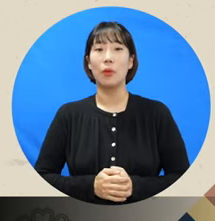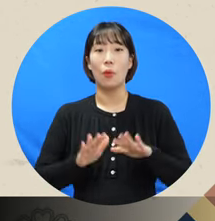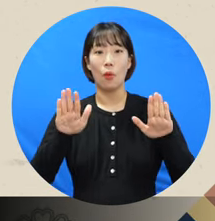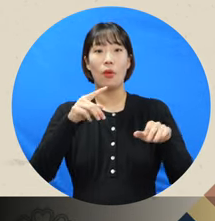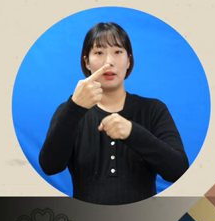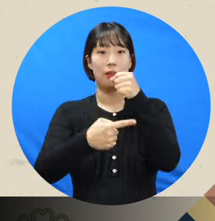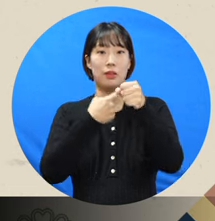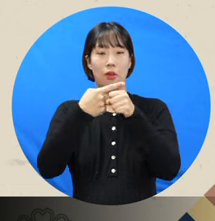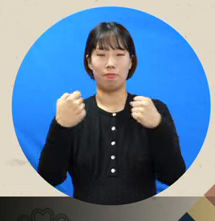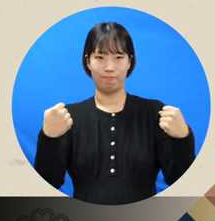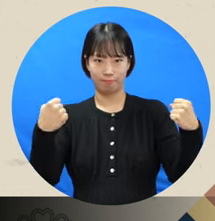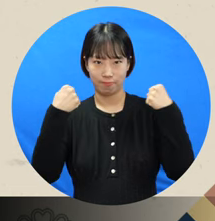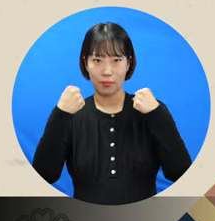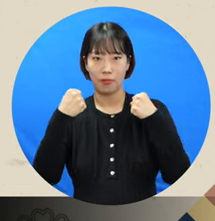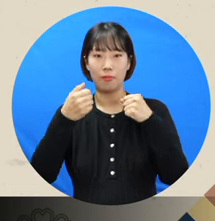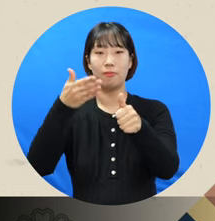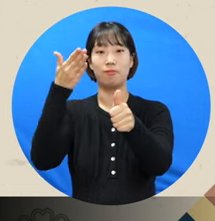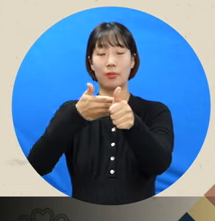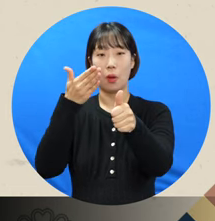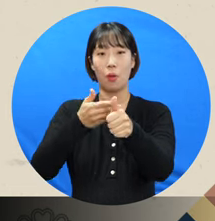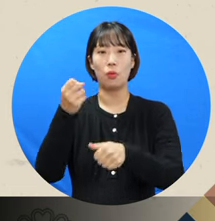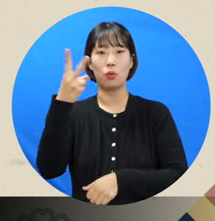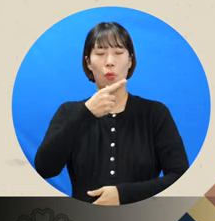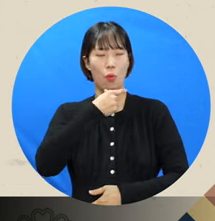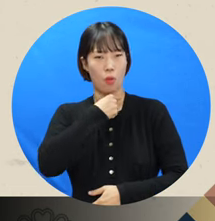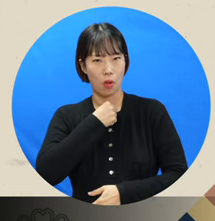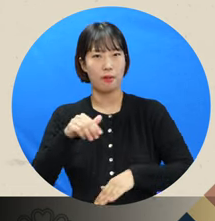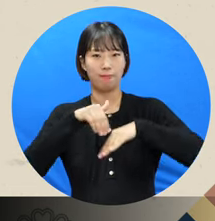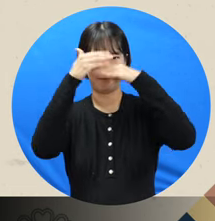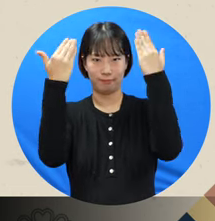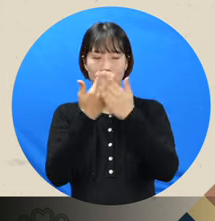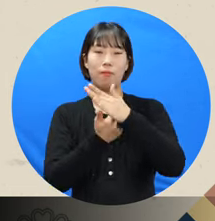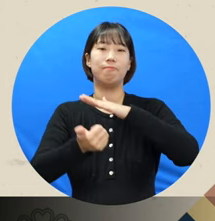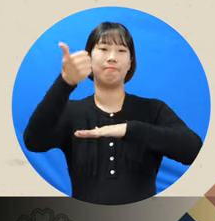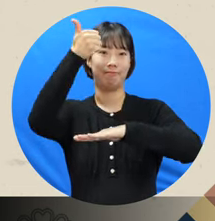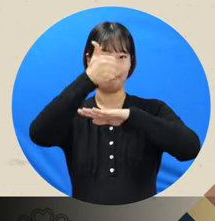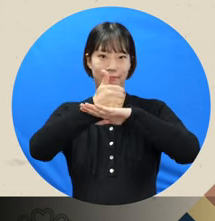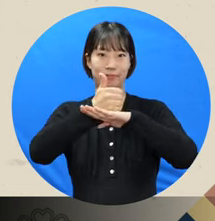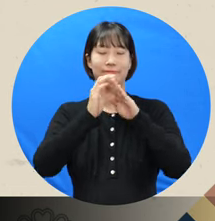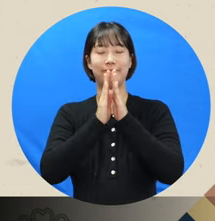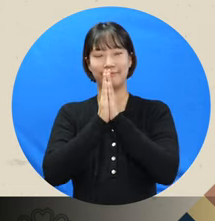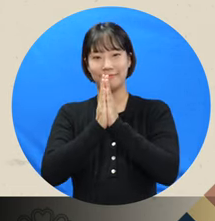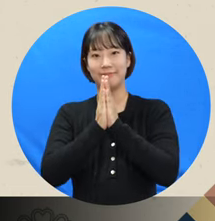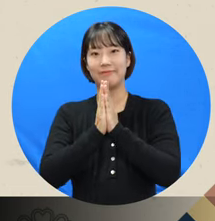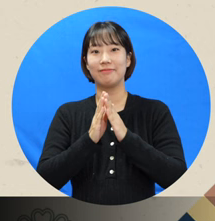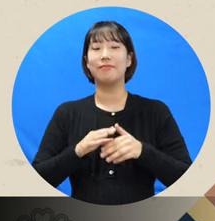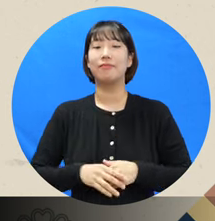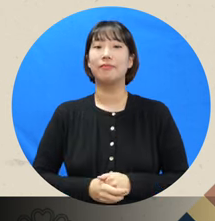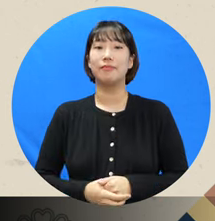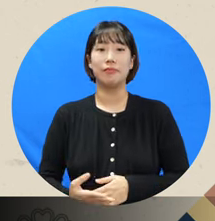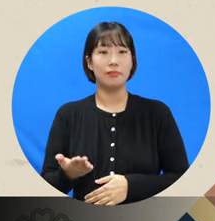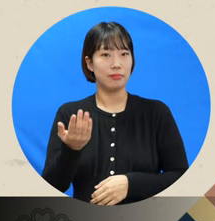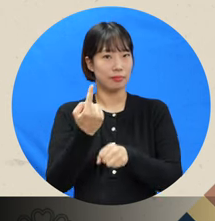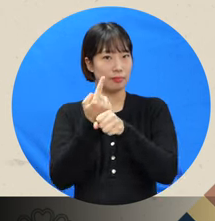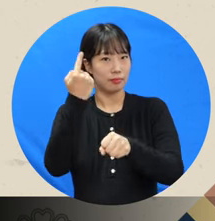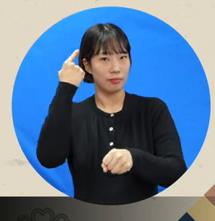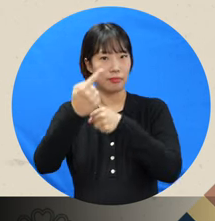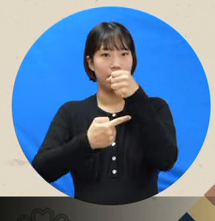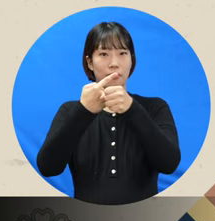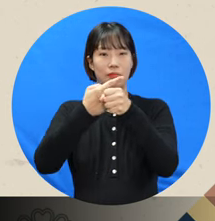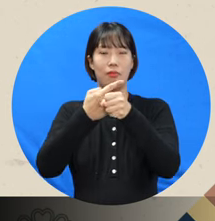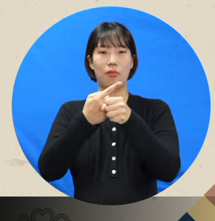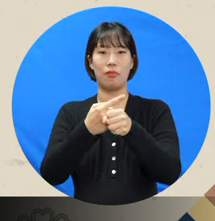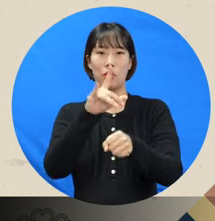올 한해 건강하시고 뜻하시는 바 모두 이루어지기를 기원합니다. 지난 한해